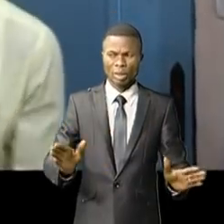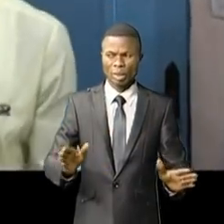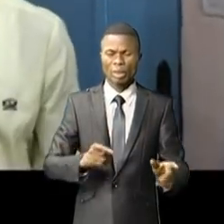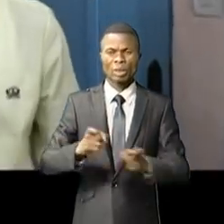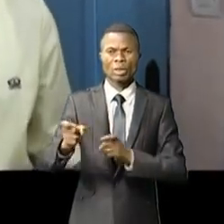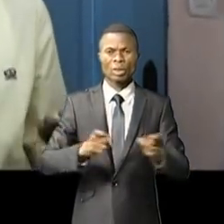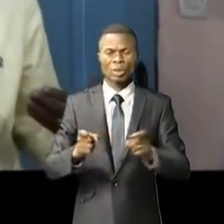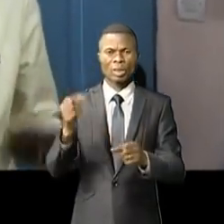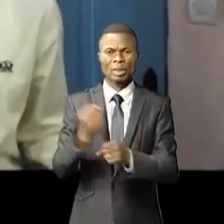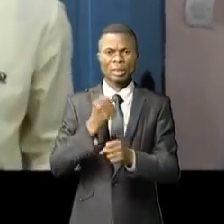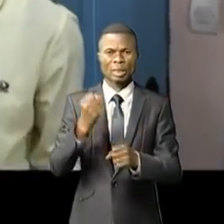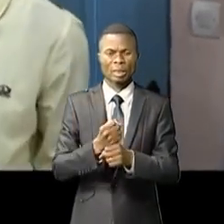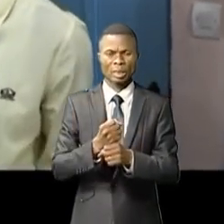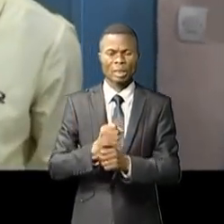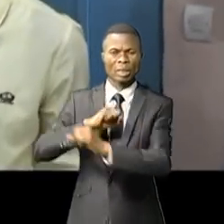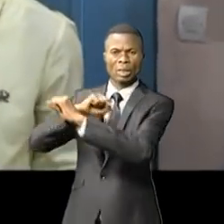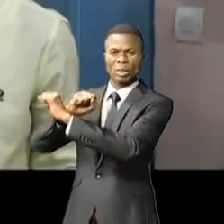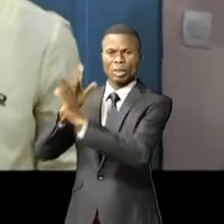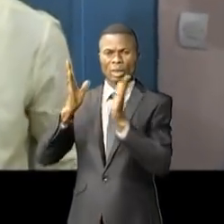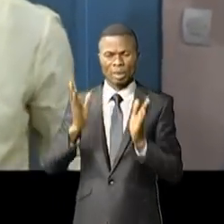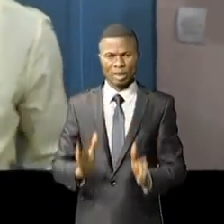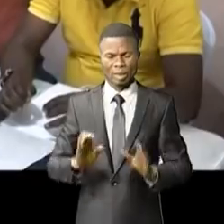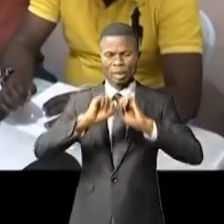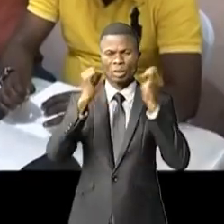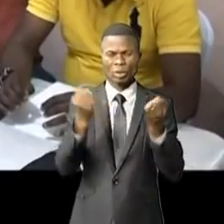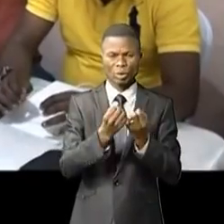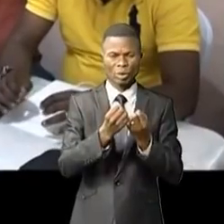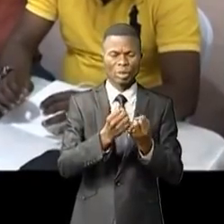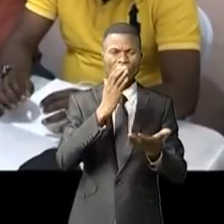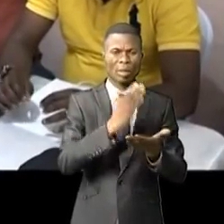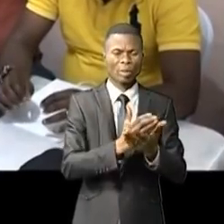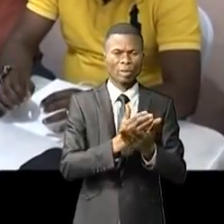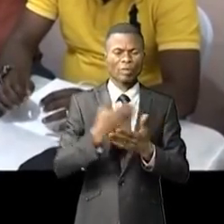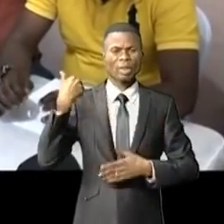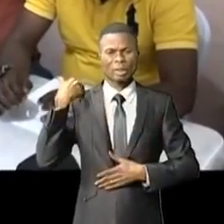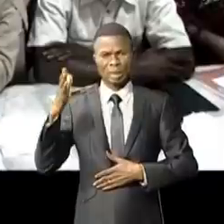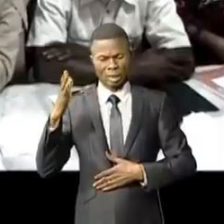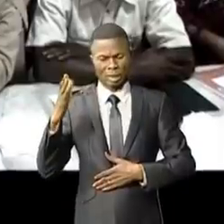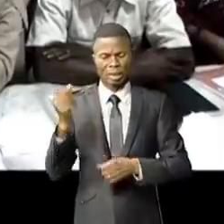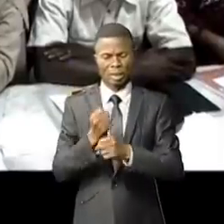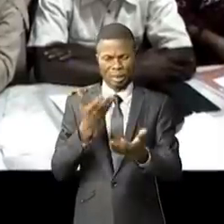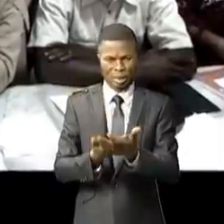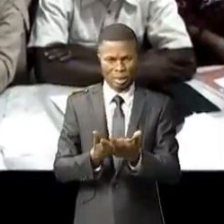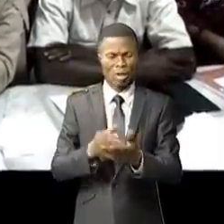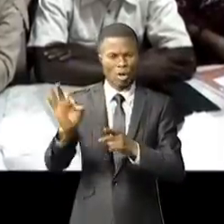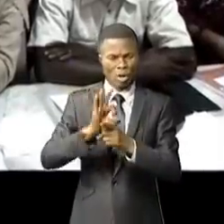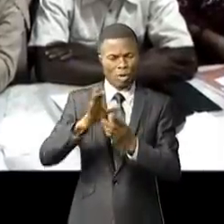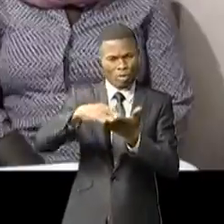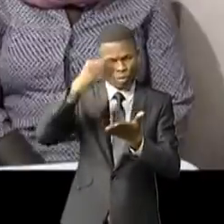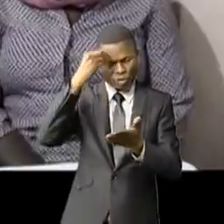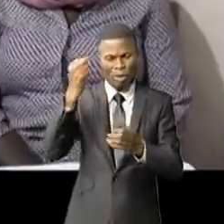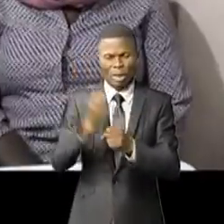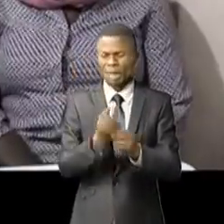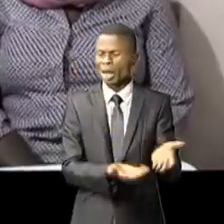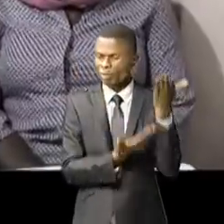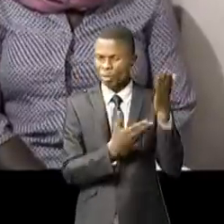gestion et le fonctionnement du syndicat dans une entreprise publique, privée ou encore un service. Ils ont été formés sur le rôle à jouer